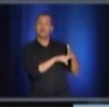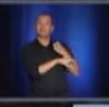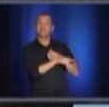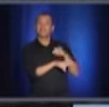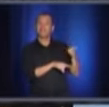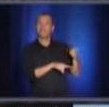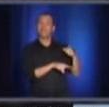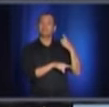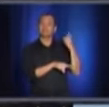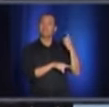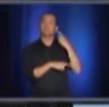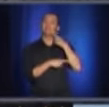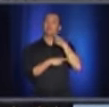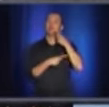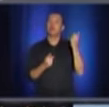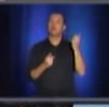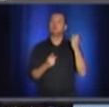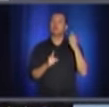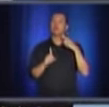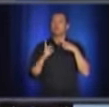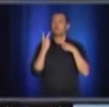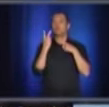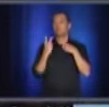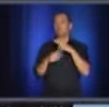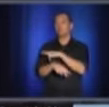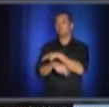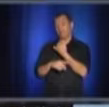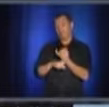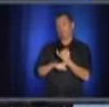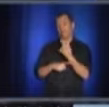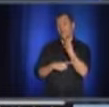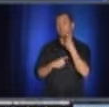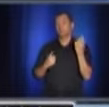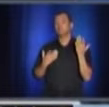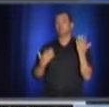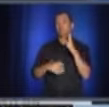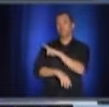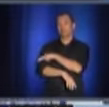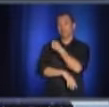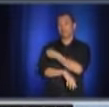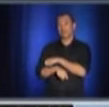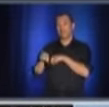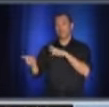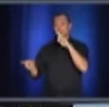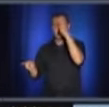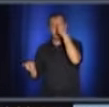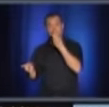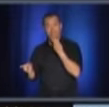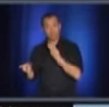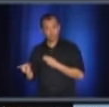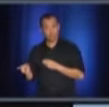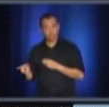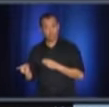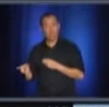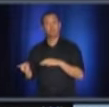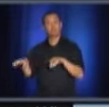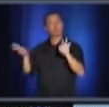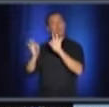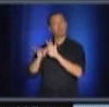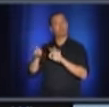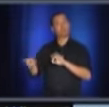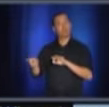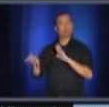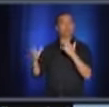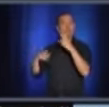deux annonces, il une annonce qui a été faite ce matin par l'hôpital de Verdun, qui est très importante, sur la construction